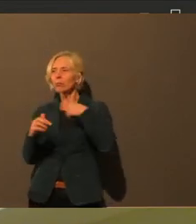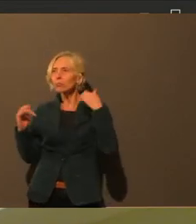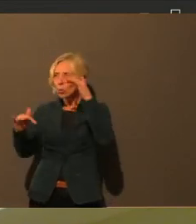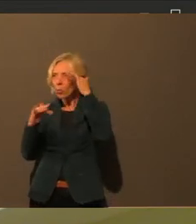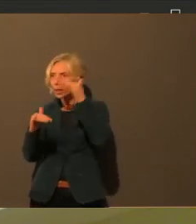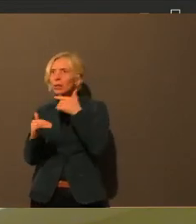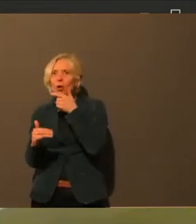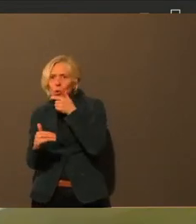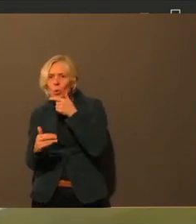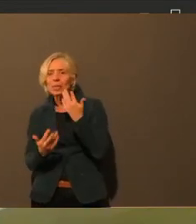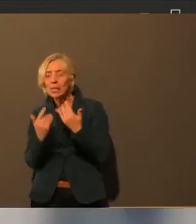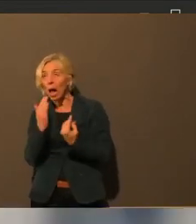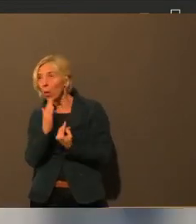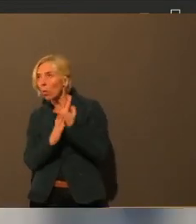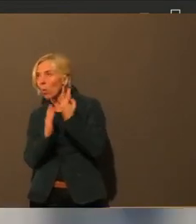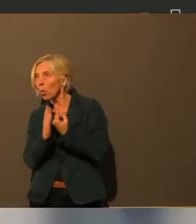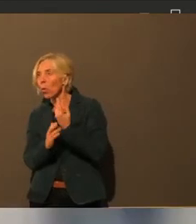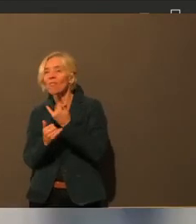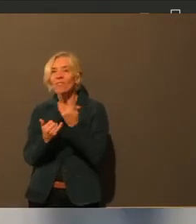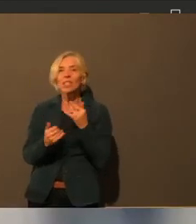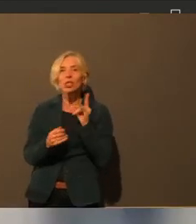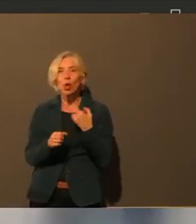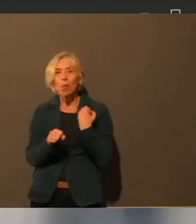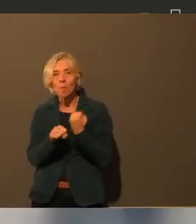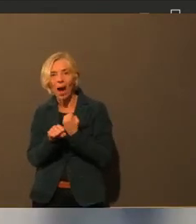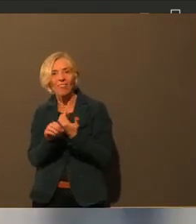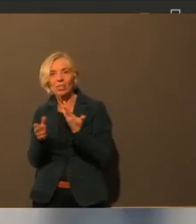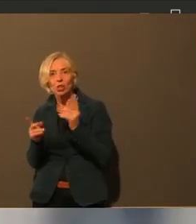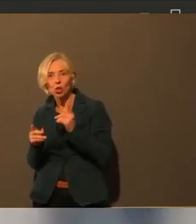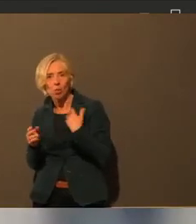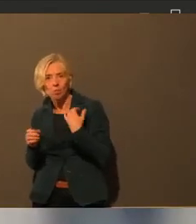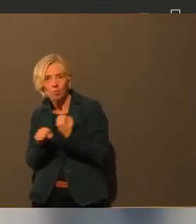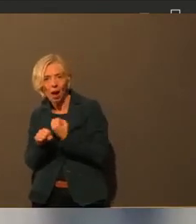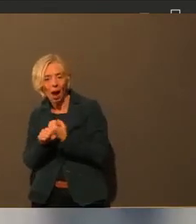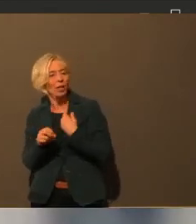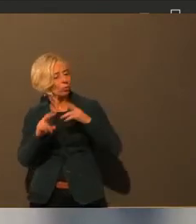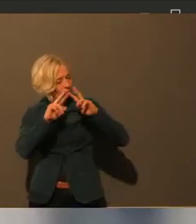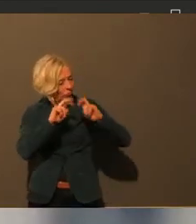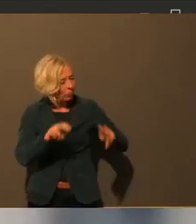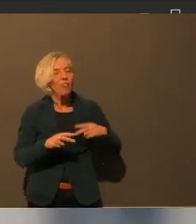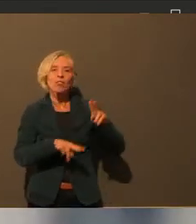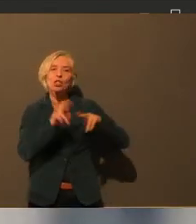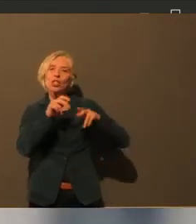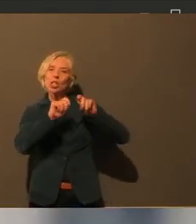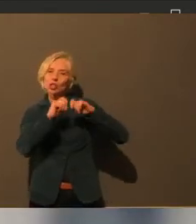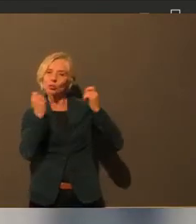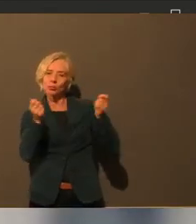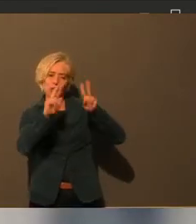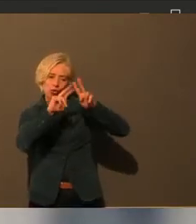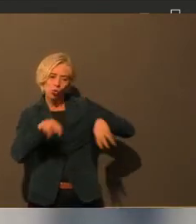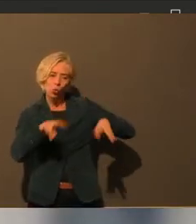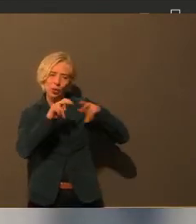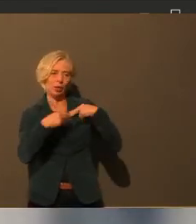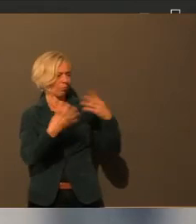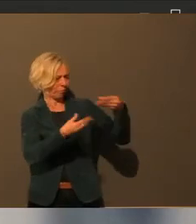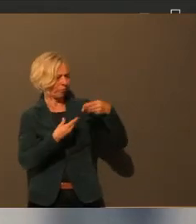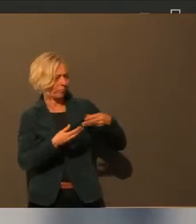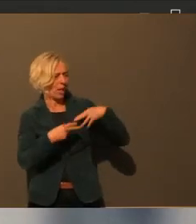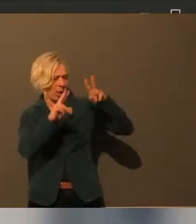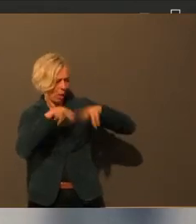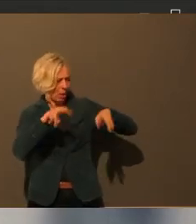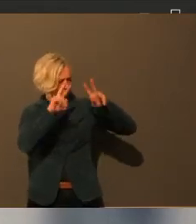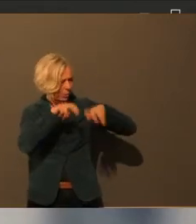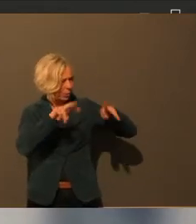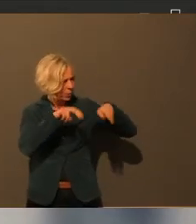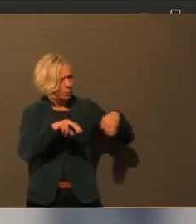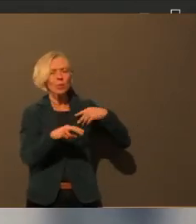sinnvoll ist. Da haben wir uns gestützt auf Studien, wir haben uns gestützt auf die Zahlen vom Gesundheitsamt, um da auch wirklich eine gute Entscheidung